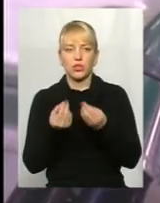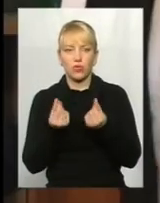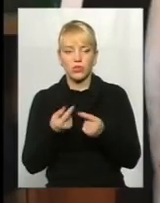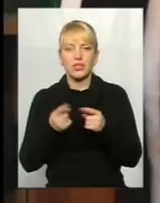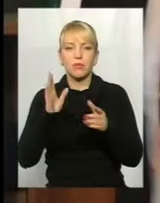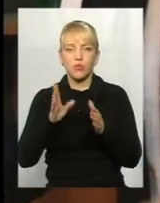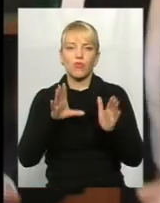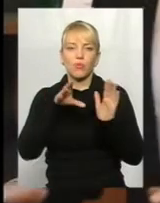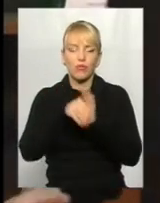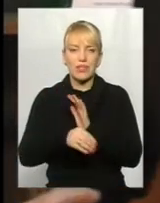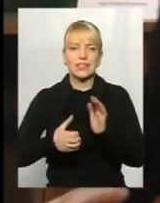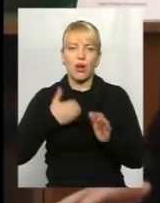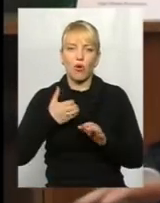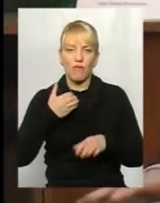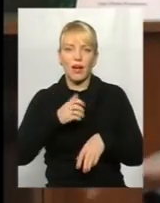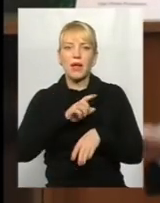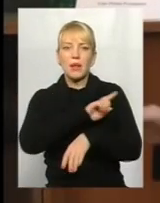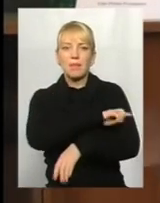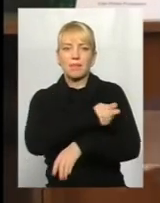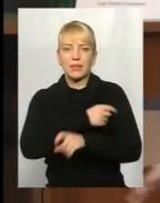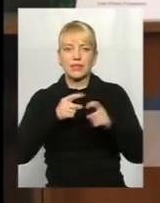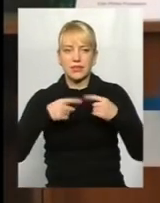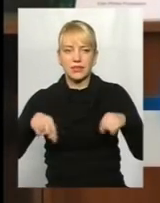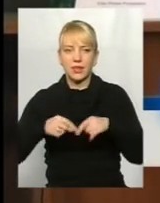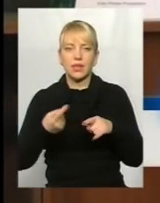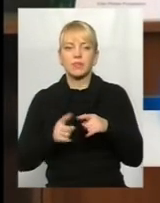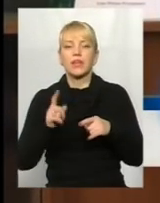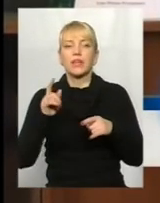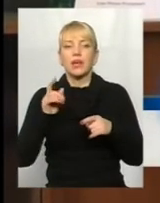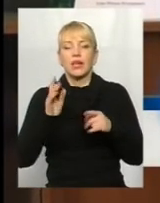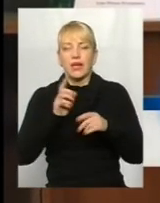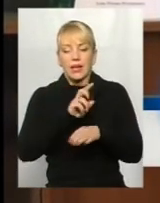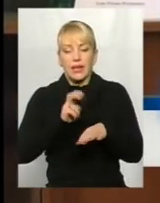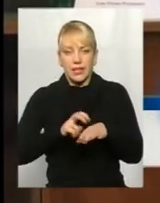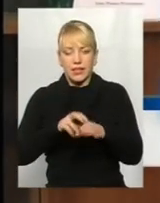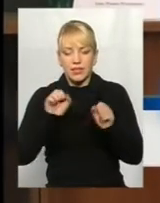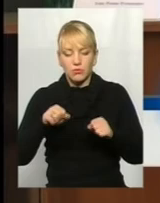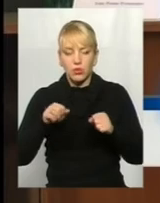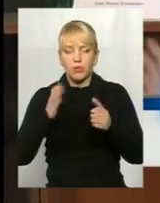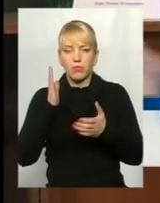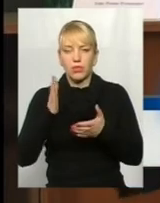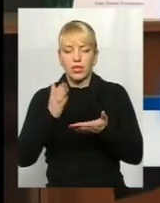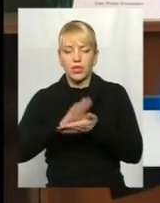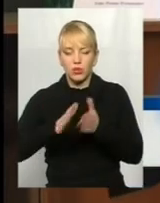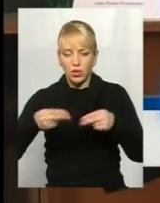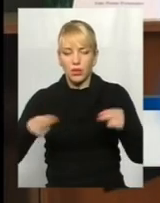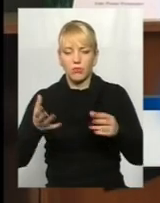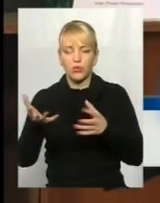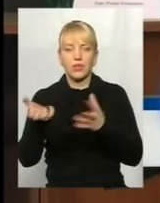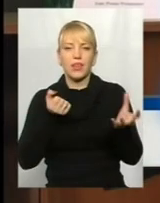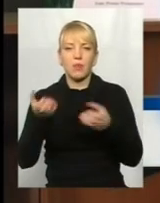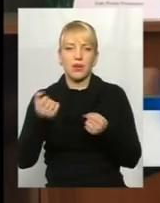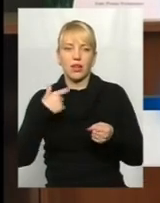Лікар первинної ланки матиме змогу заключати угоди зі своїми пацієнтами, набирати собі арсенал